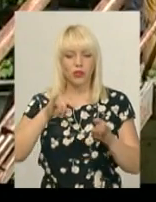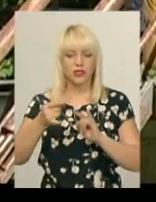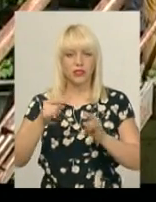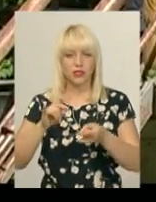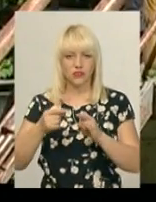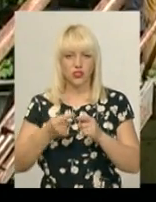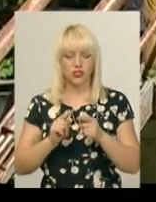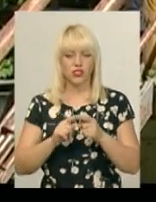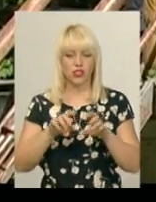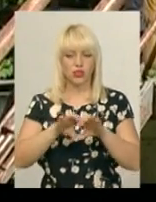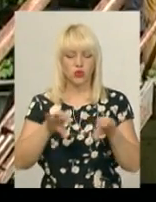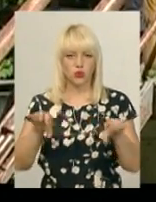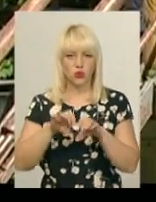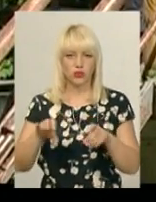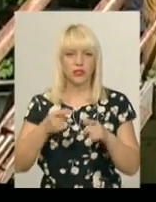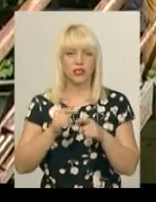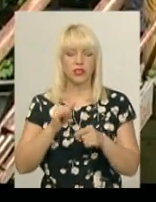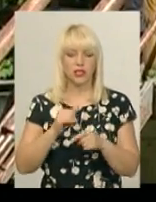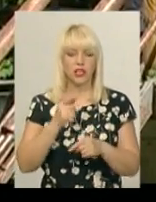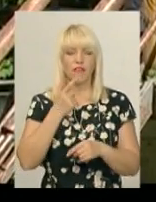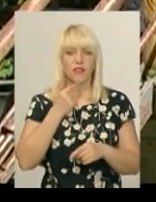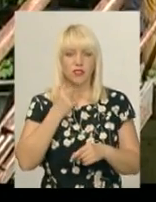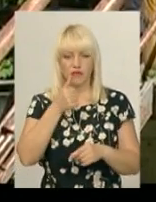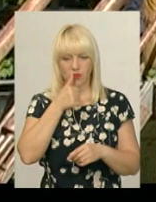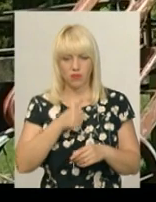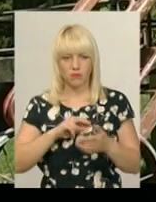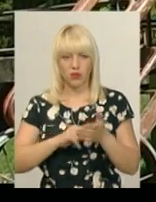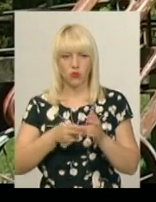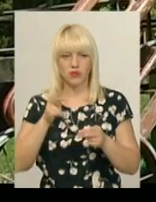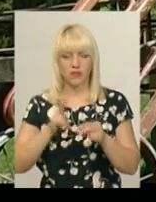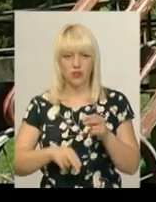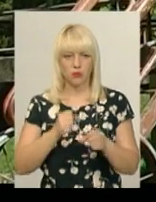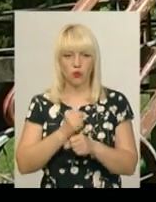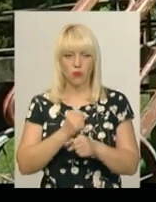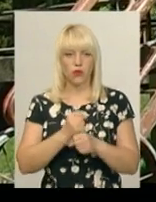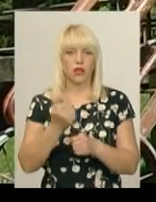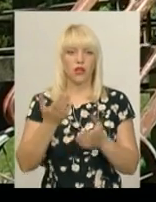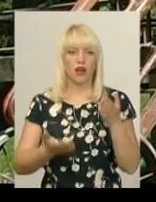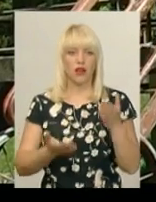орієнтовно кінець червня місяця, плануємо вже завершувати роботу. Якщо будуть